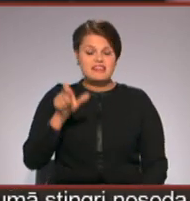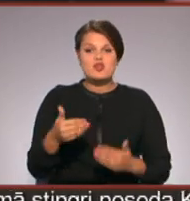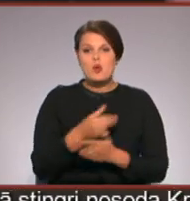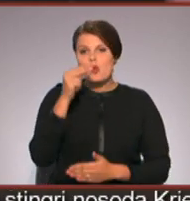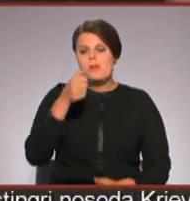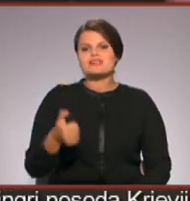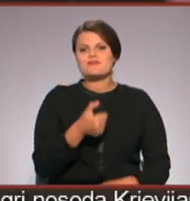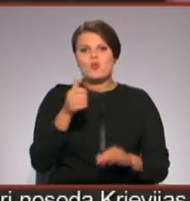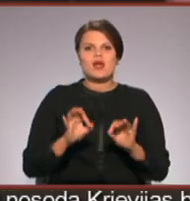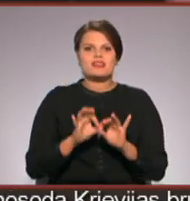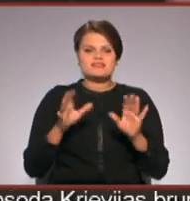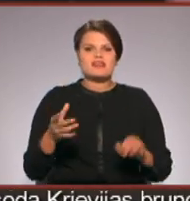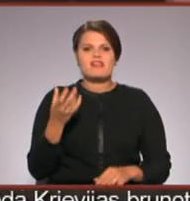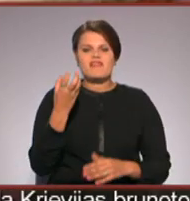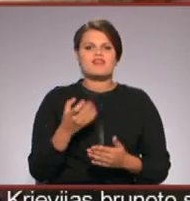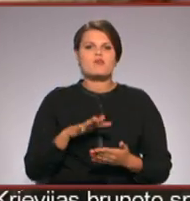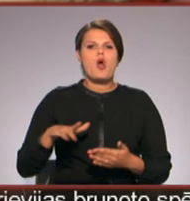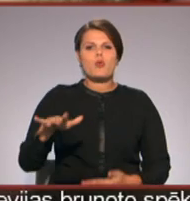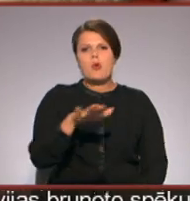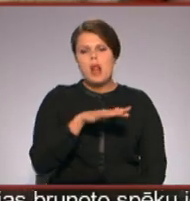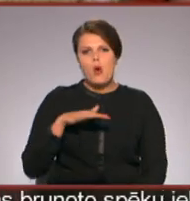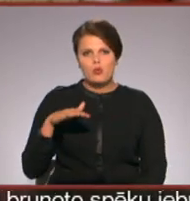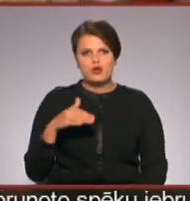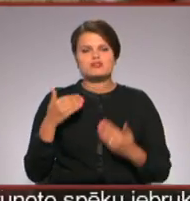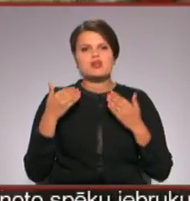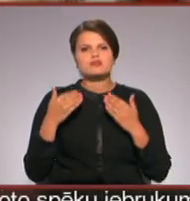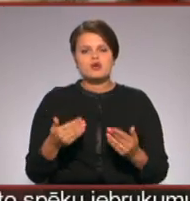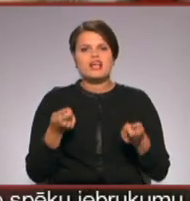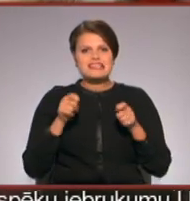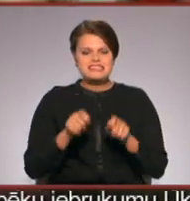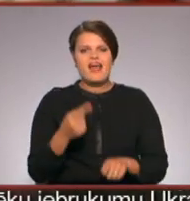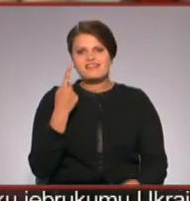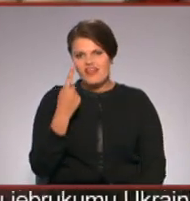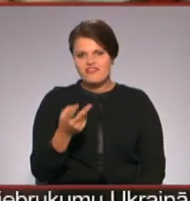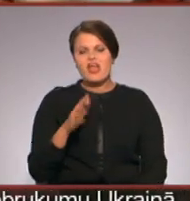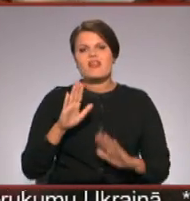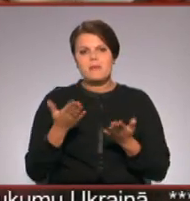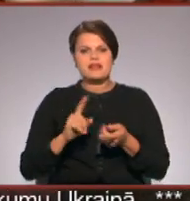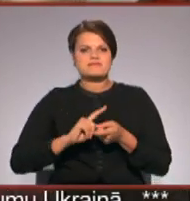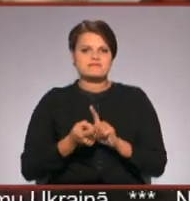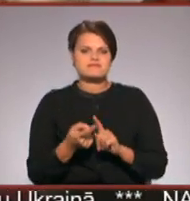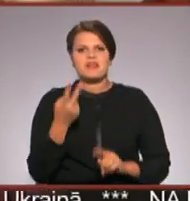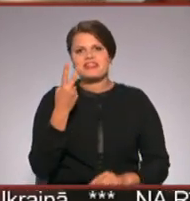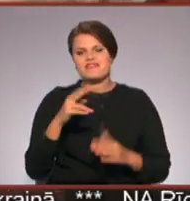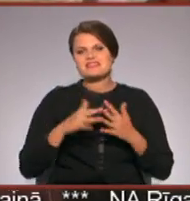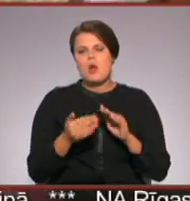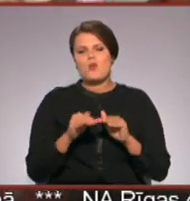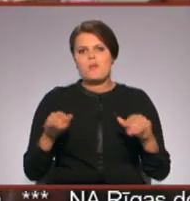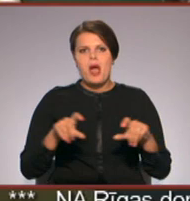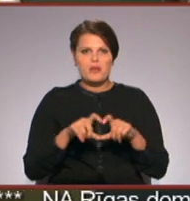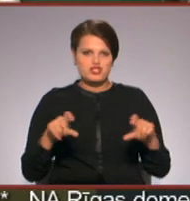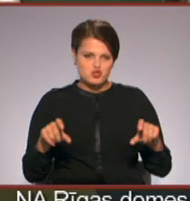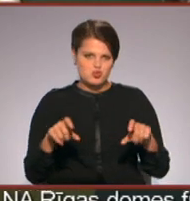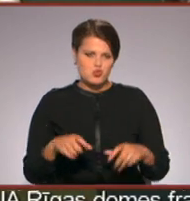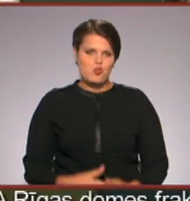mācību gadu uzsāks vīnogu laukos. Dobeles novadā šogad tika slēgta viena, bet reorganizēts divas lauku pamatskolas.